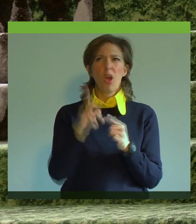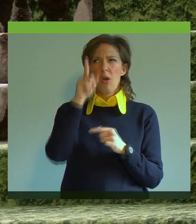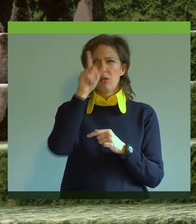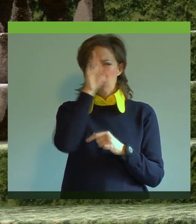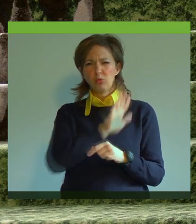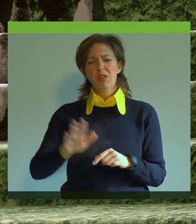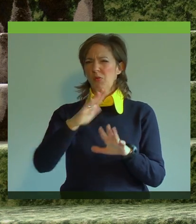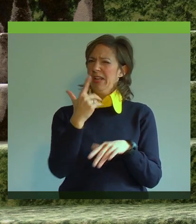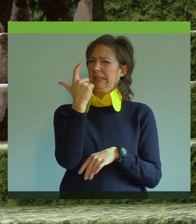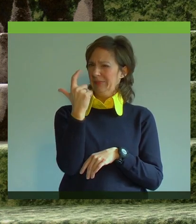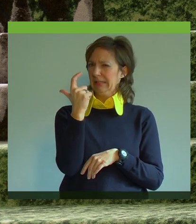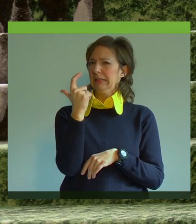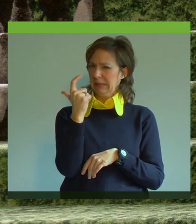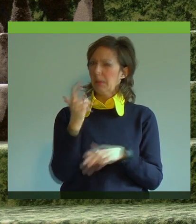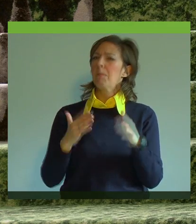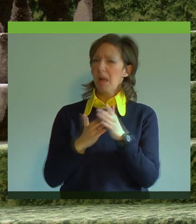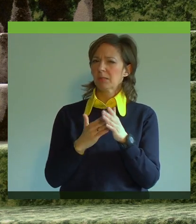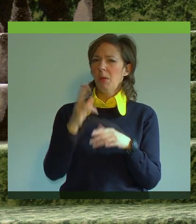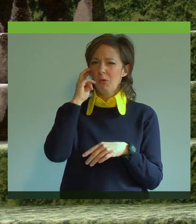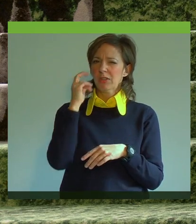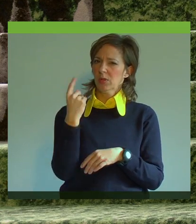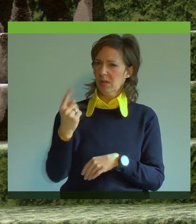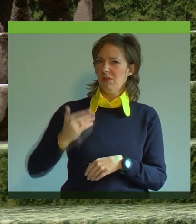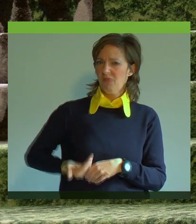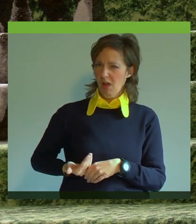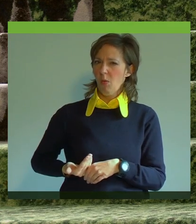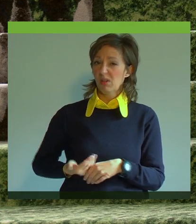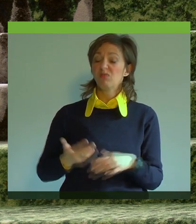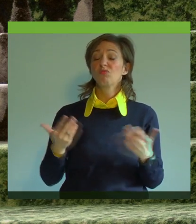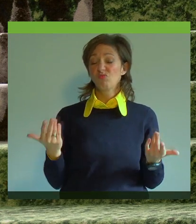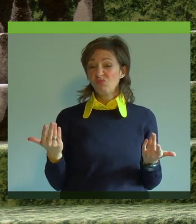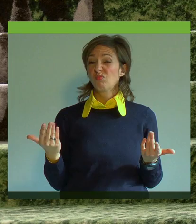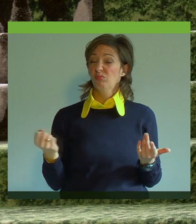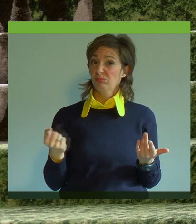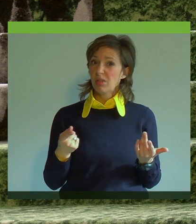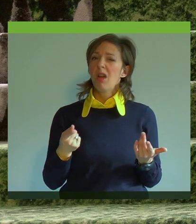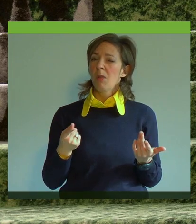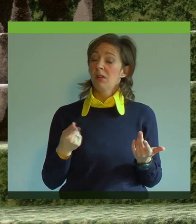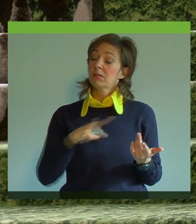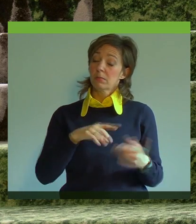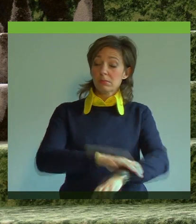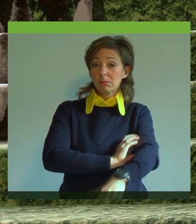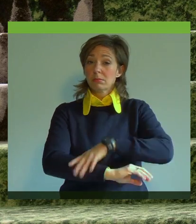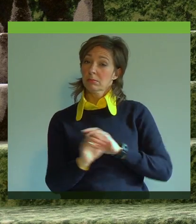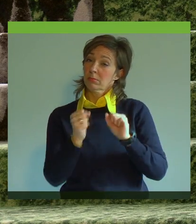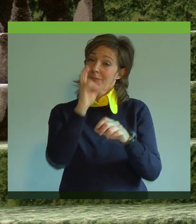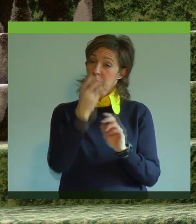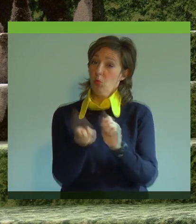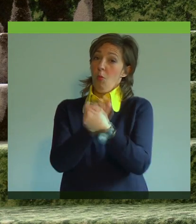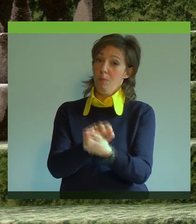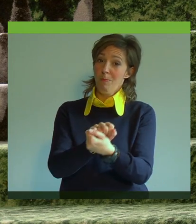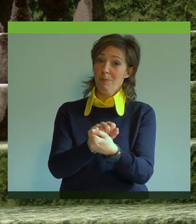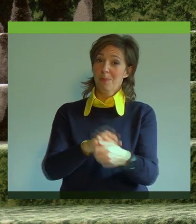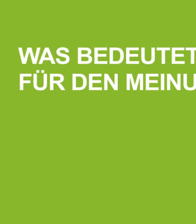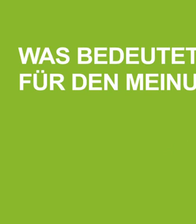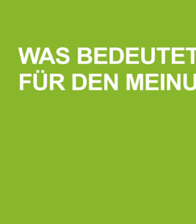sind es so 20, wenn es hochkommt, die weiblich besetzt sind. Also das ist schon sehr stark so, aber ich arbeite daran, dass